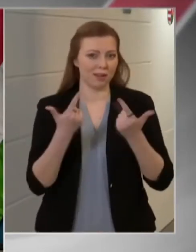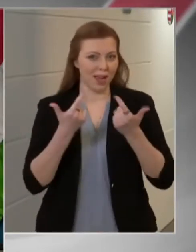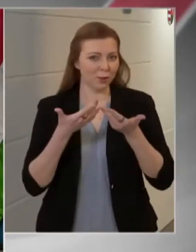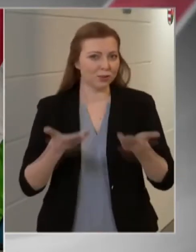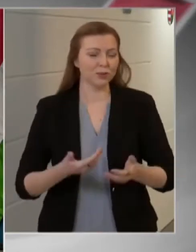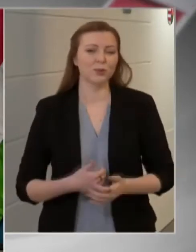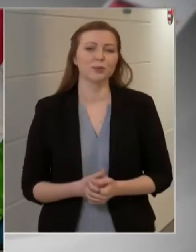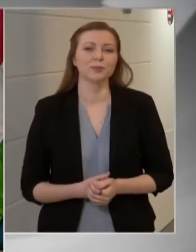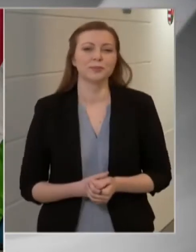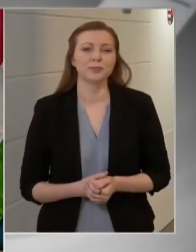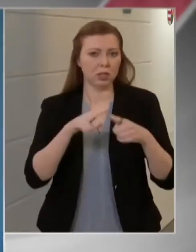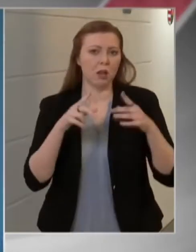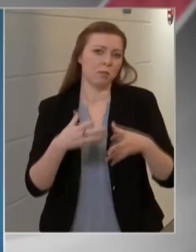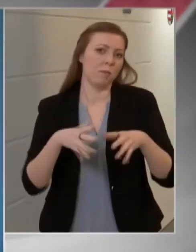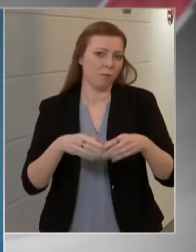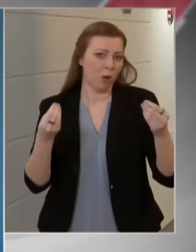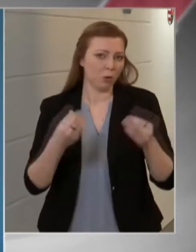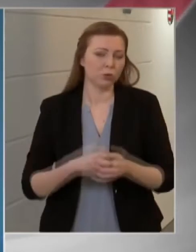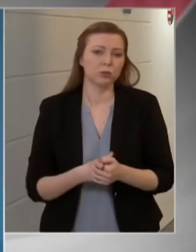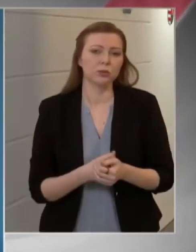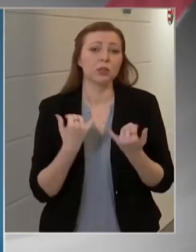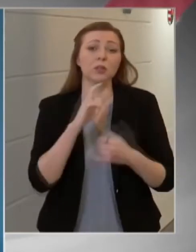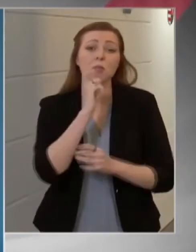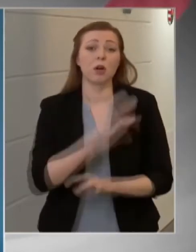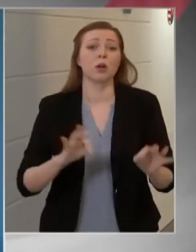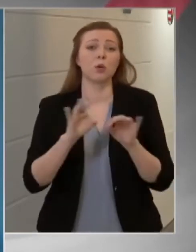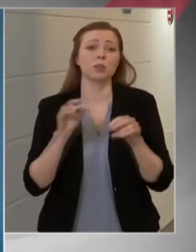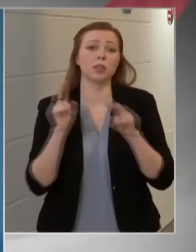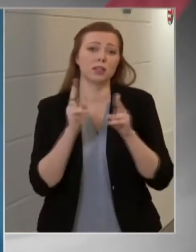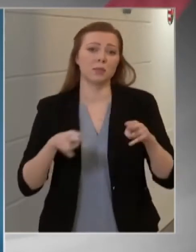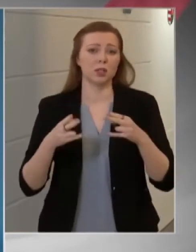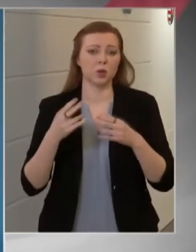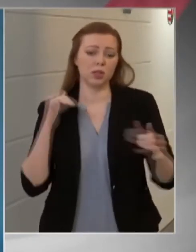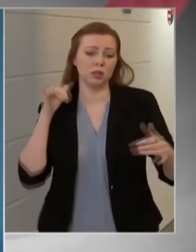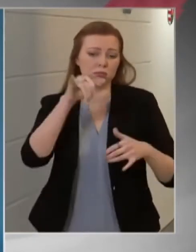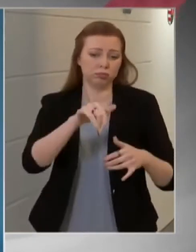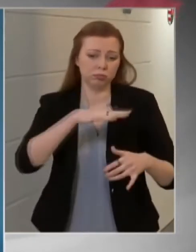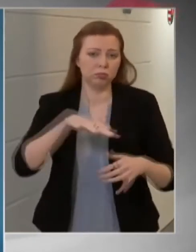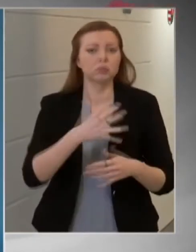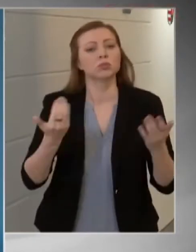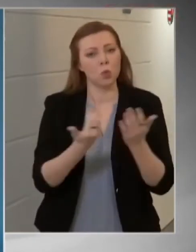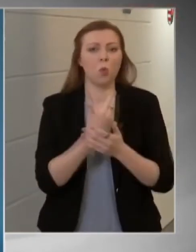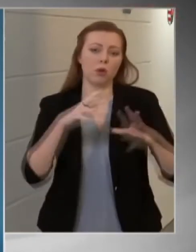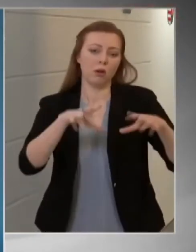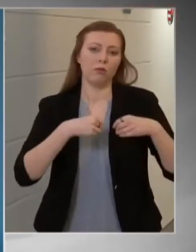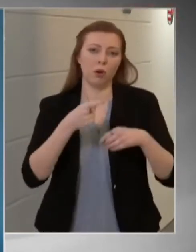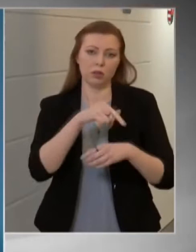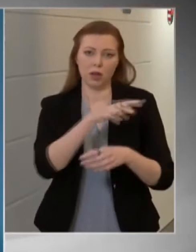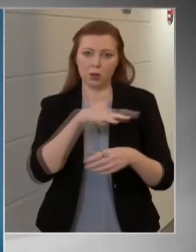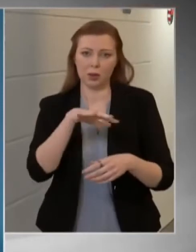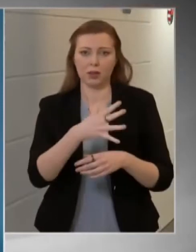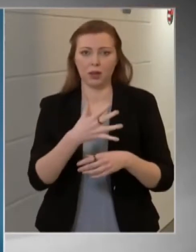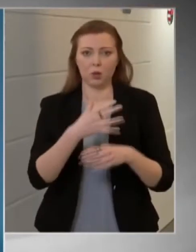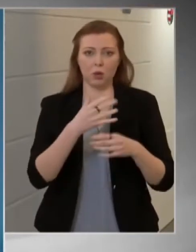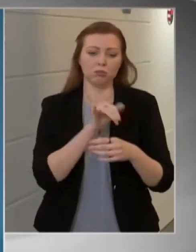leszállási tilalmát Magyarországon, közöltek is Robert Alezredes a mai sajtótájékoztatón. Az intézkedés ma